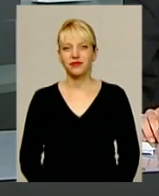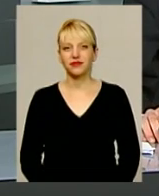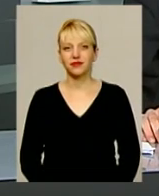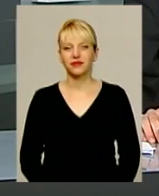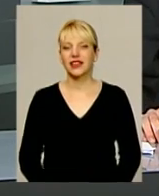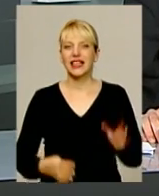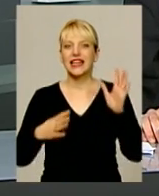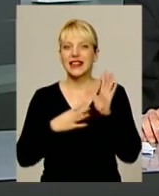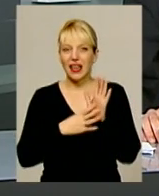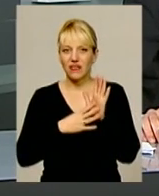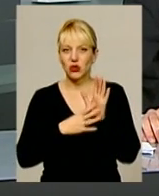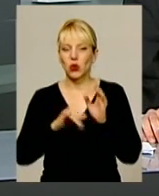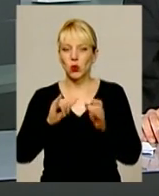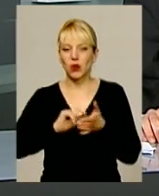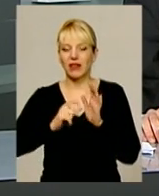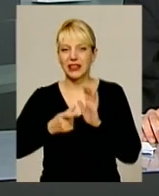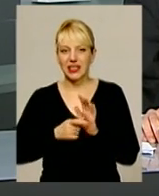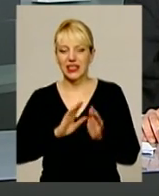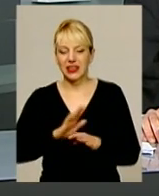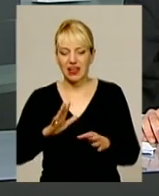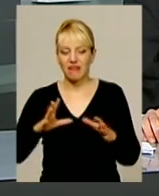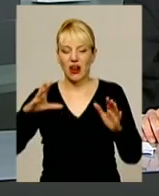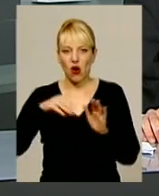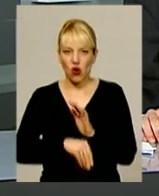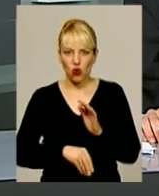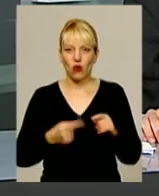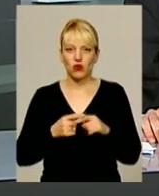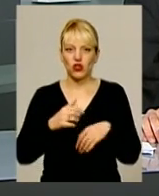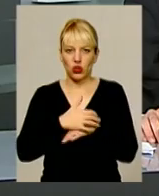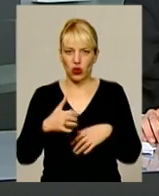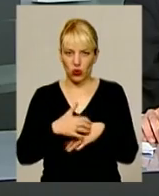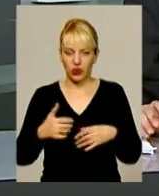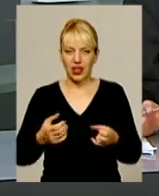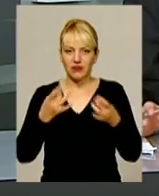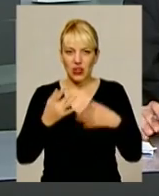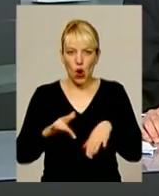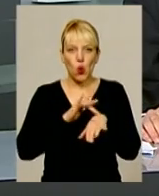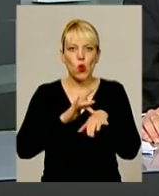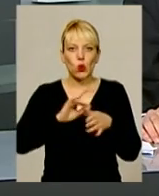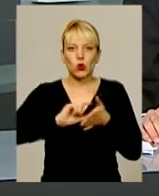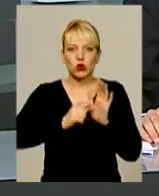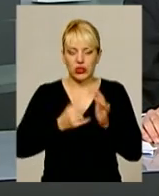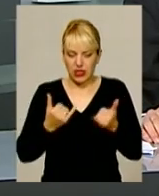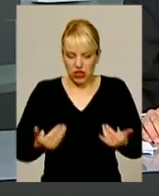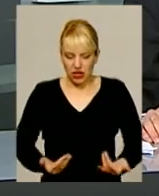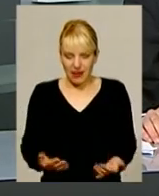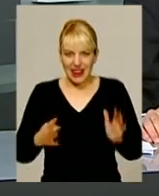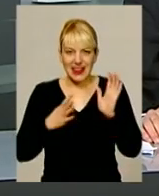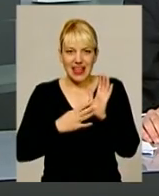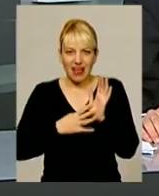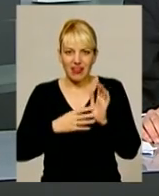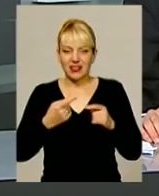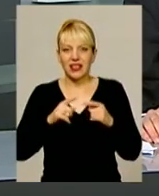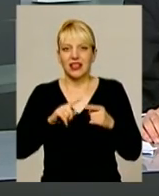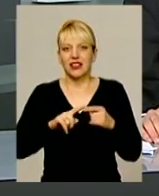Дев'ятеро у квартирі, нарахуючи кота. В звичайній хмельницькій хрущівці зараз живуть дев'ятеро цуценят, матір